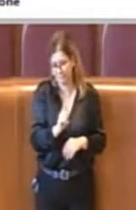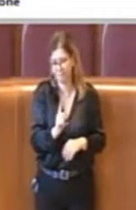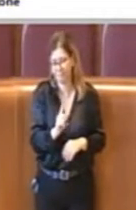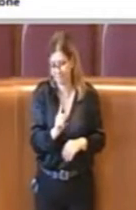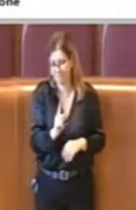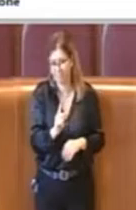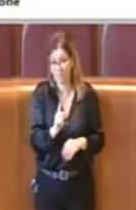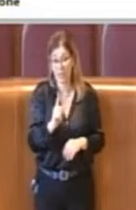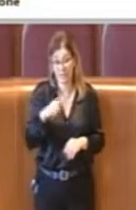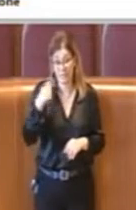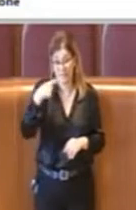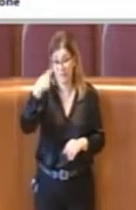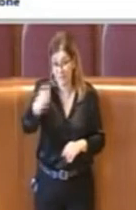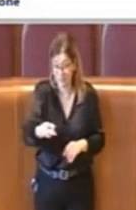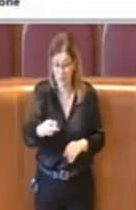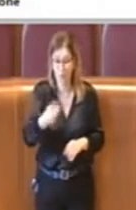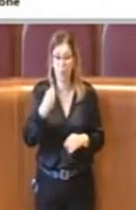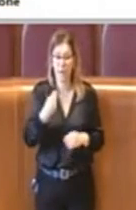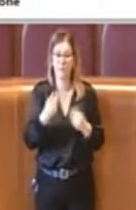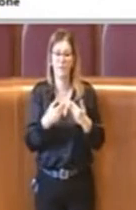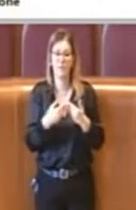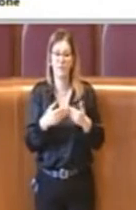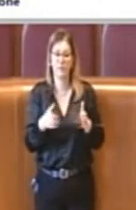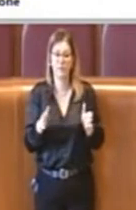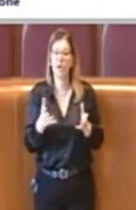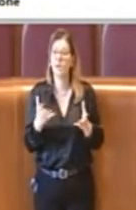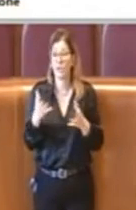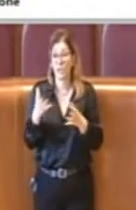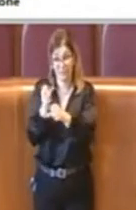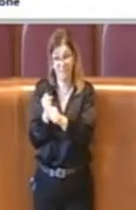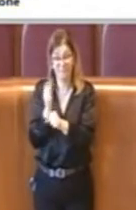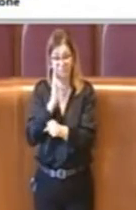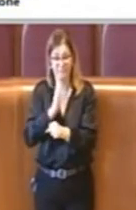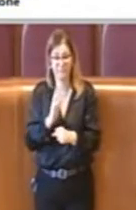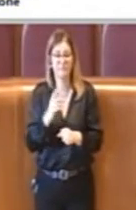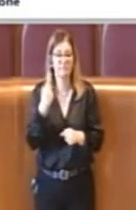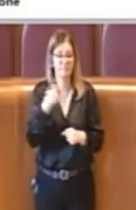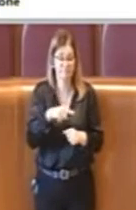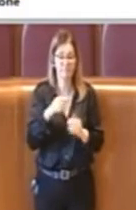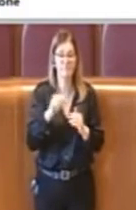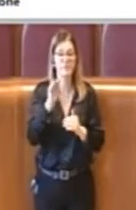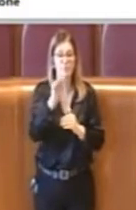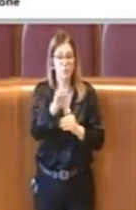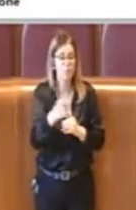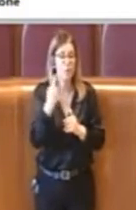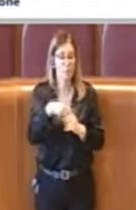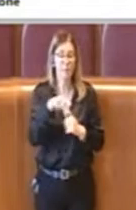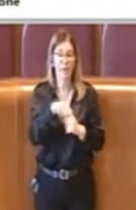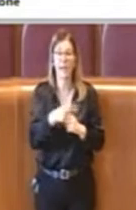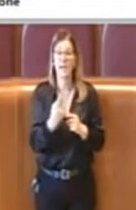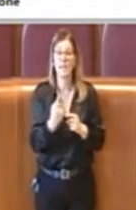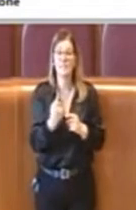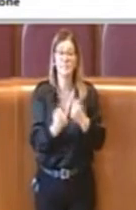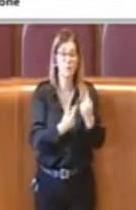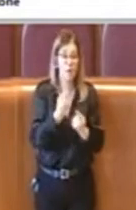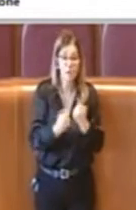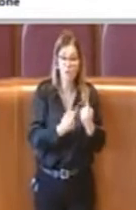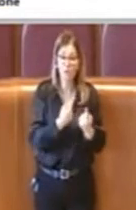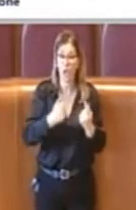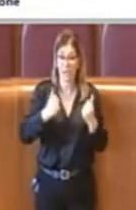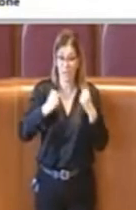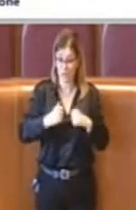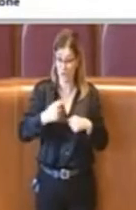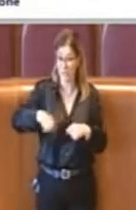comunque si dovrà sommare la forte crisi economica dei nostri cittadini, quella che stiamo vivendo è